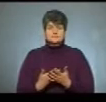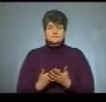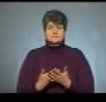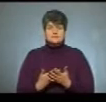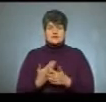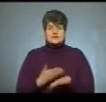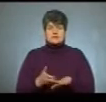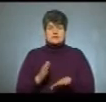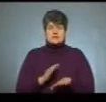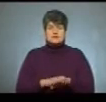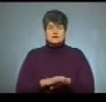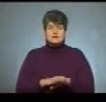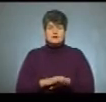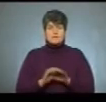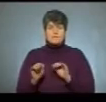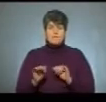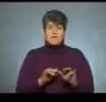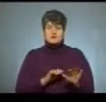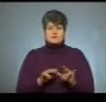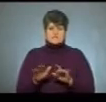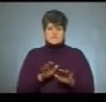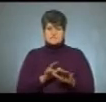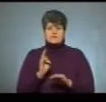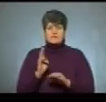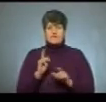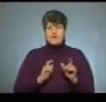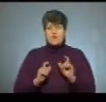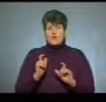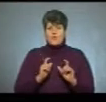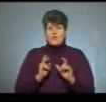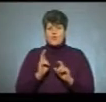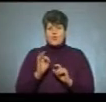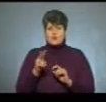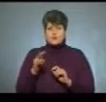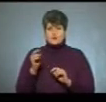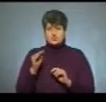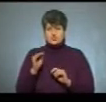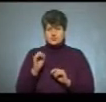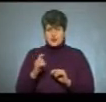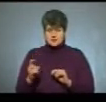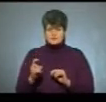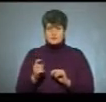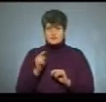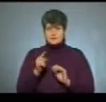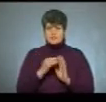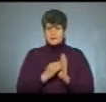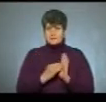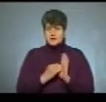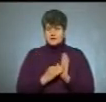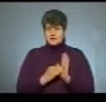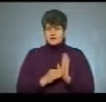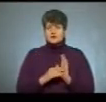складний процес саме в коледжах, бо там прописано, що саме в